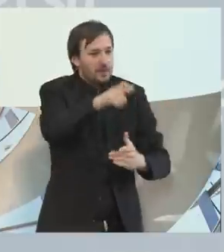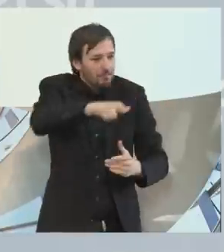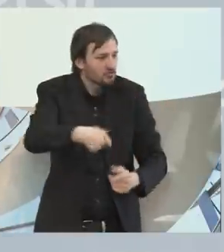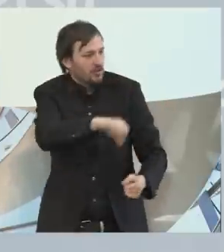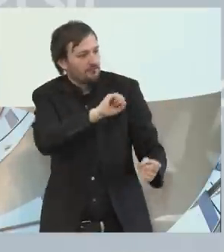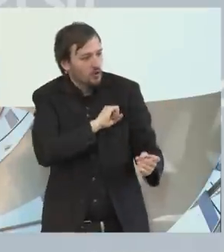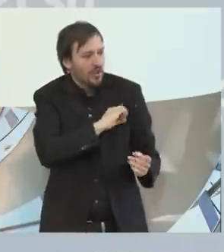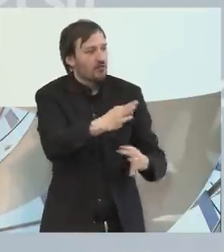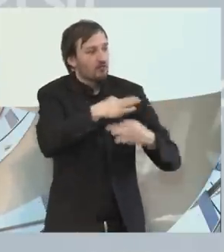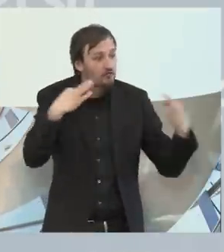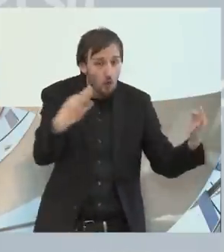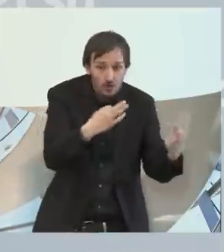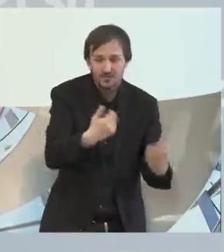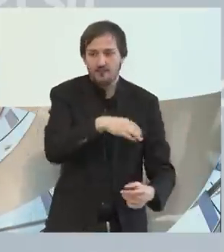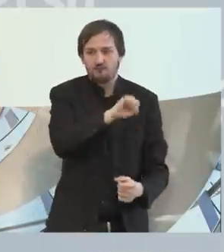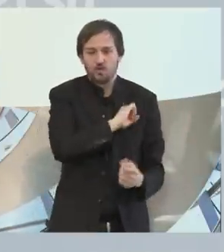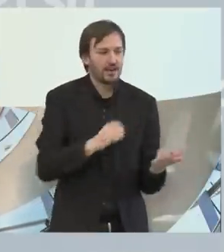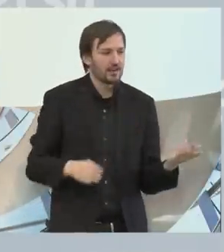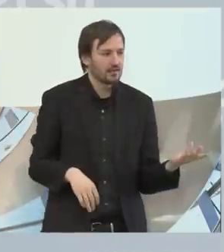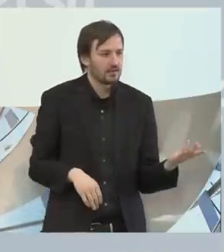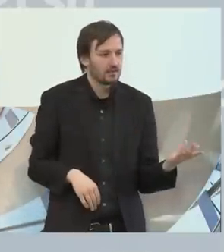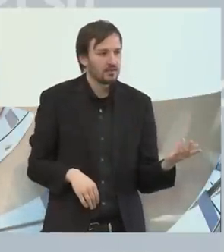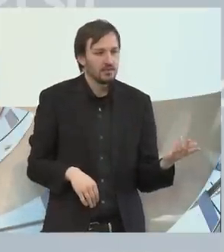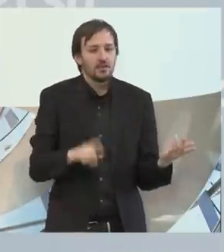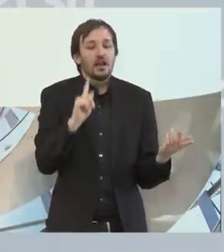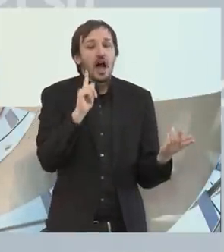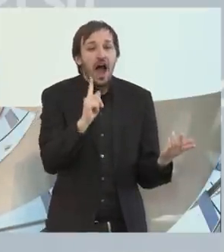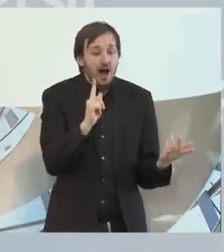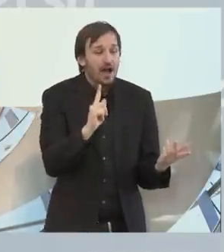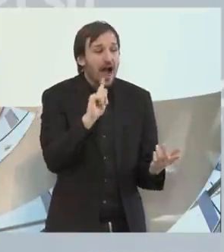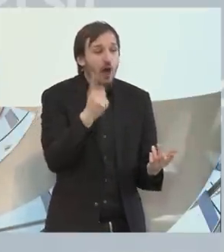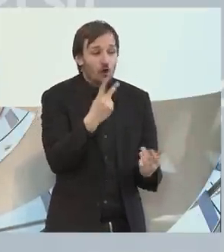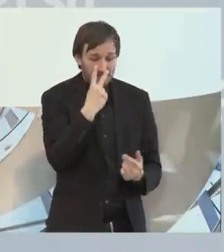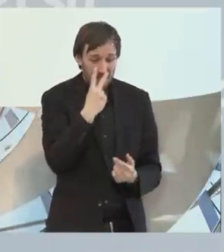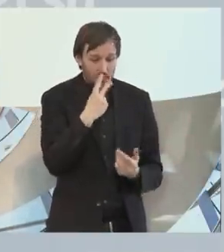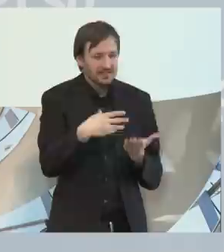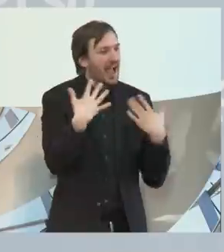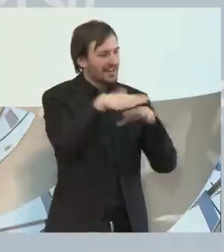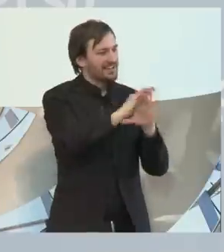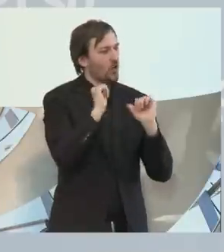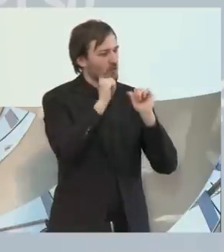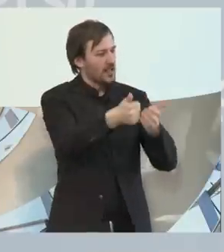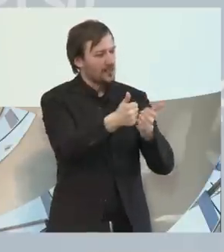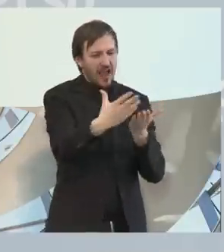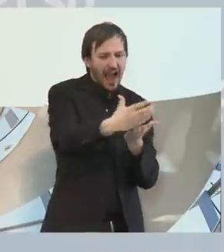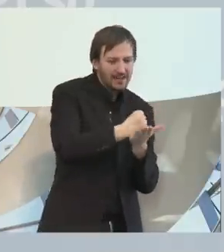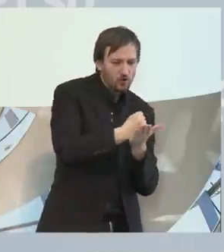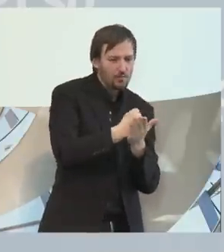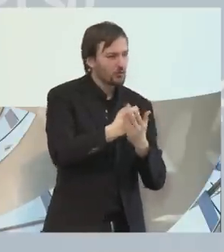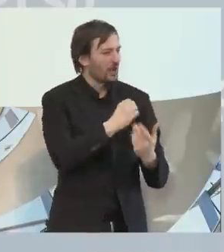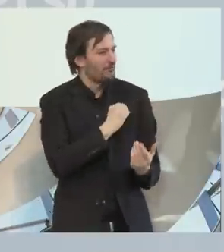in der Gesellschaft. Und was bedeutet es, wenn die Einkommens und Vermögensgrenze bei der Eingliederungshilfe bei